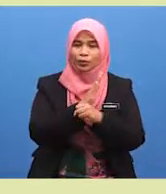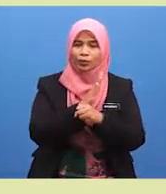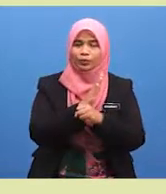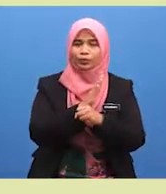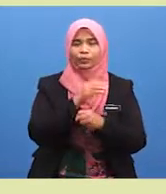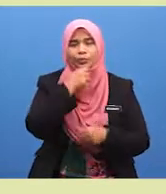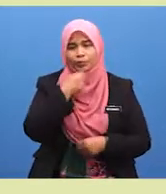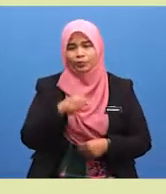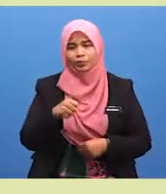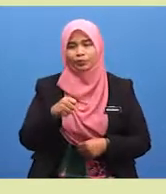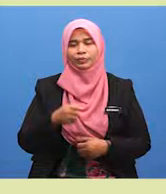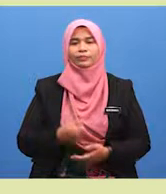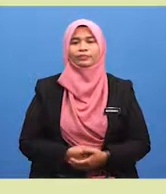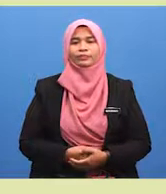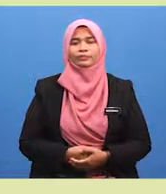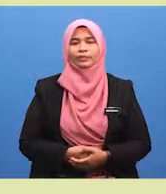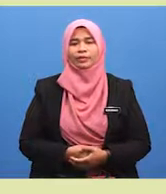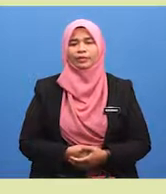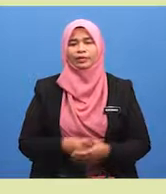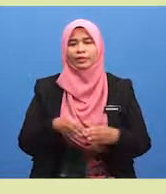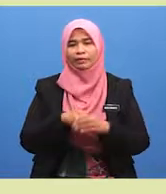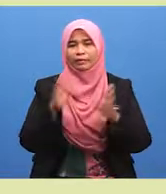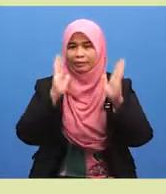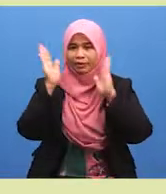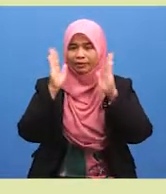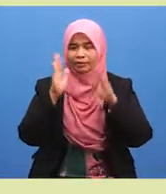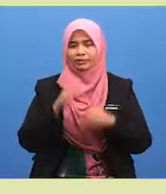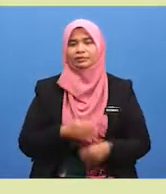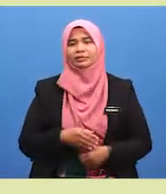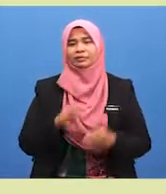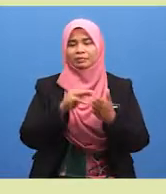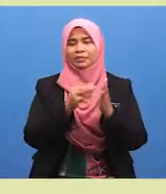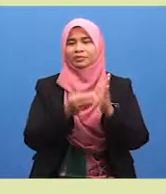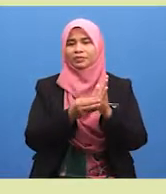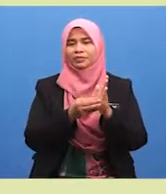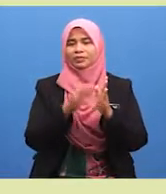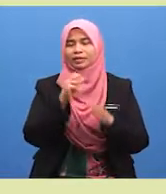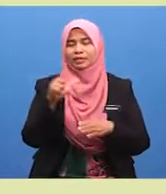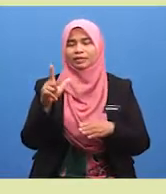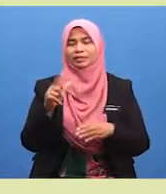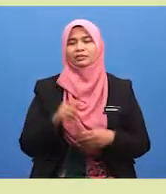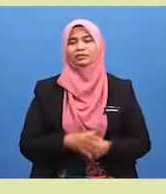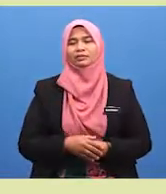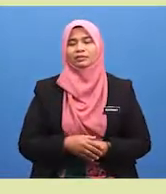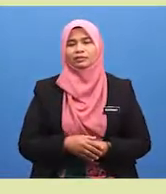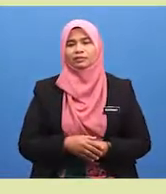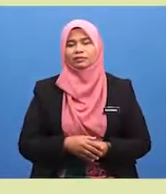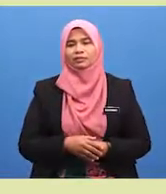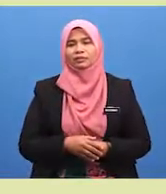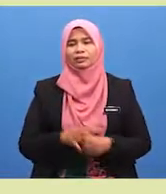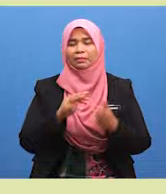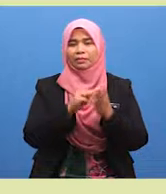Dalam bahasa Arab, disebut baligh. Dalam bahasa Melayunya, maksudnya apa ada murid-murid sekalian?